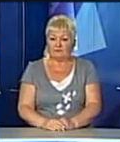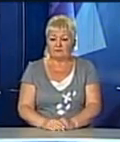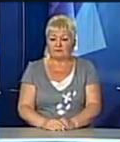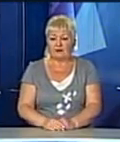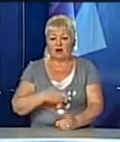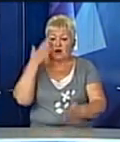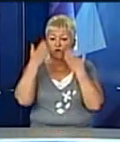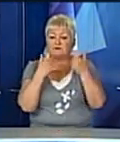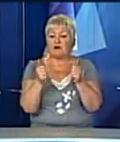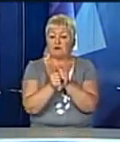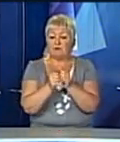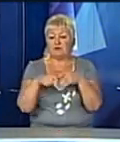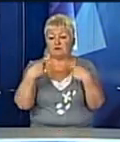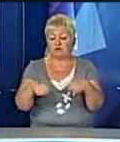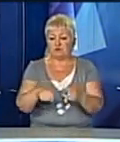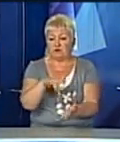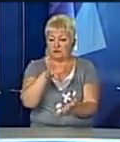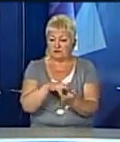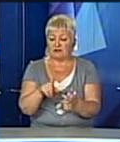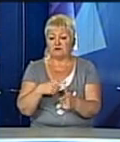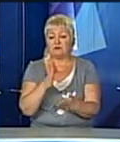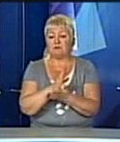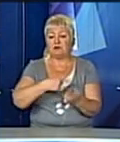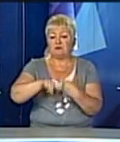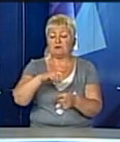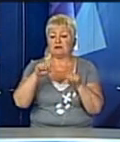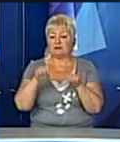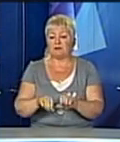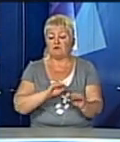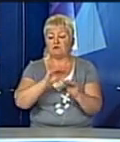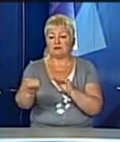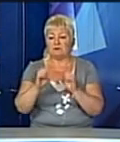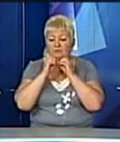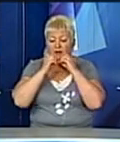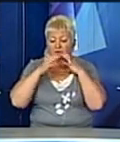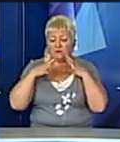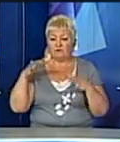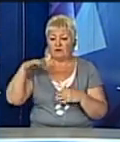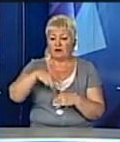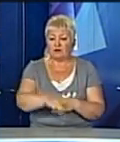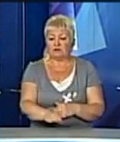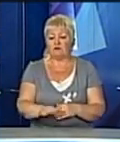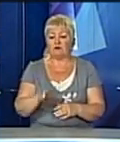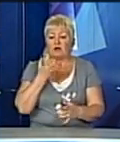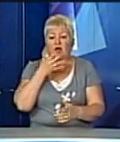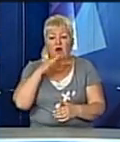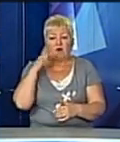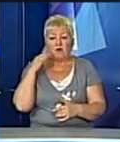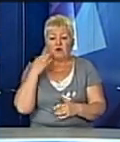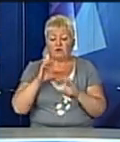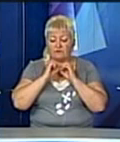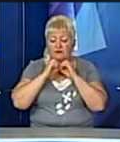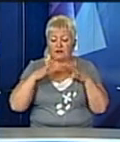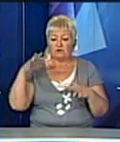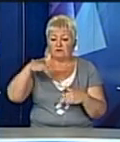Розваги поблизу торгових центрів. Чи мають підприємці право встановлювати надувні атракціони? Кольорові надувні гірки та інші